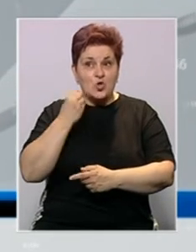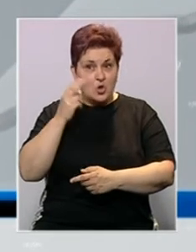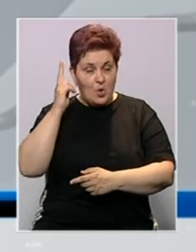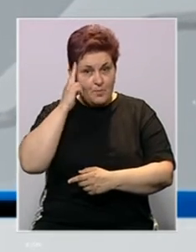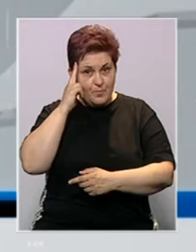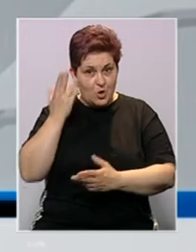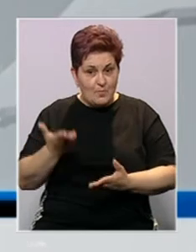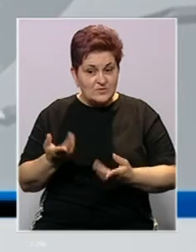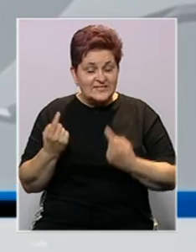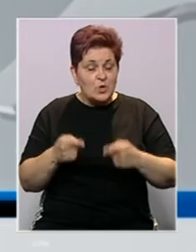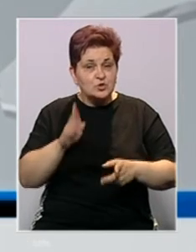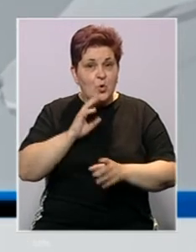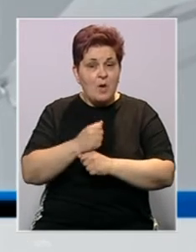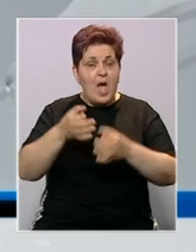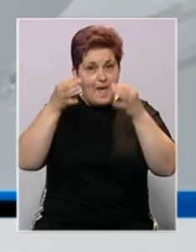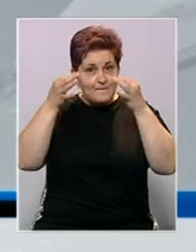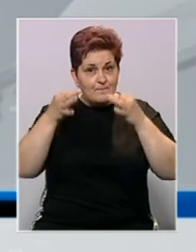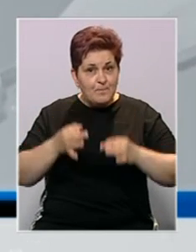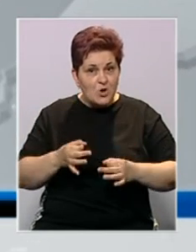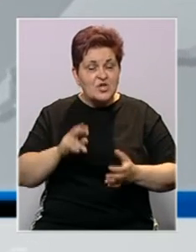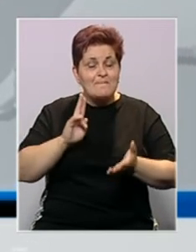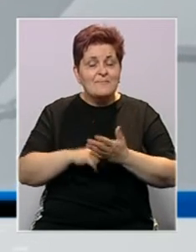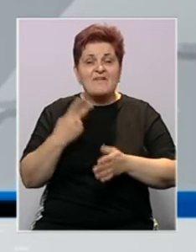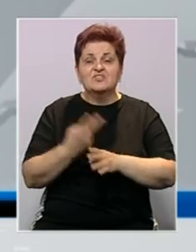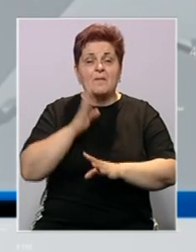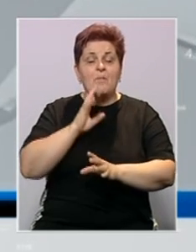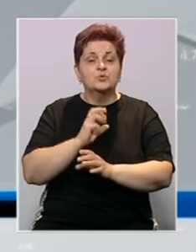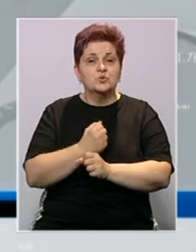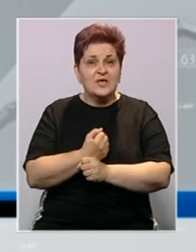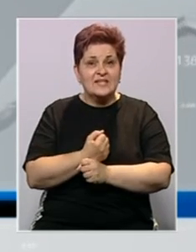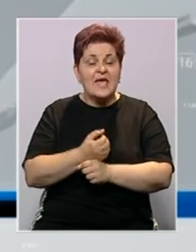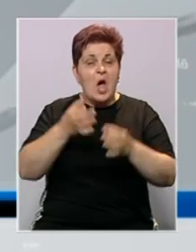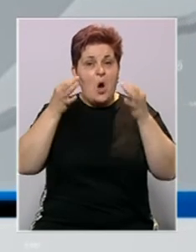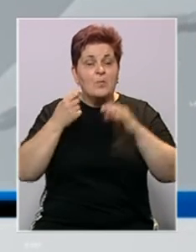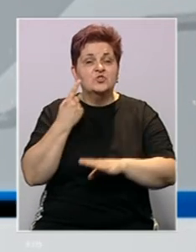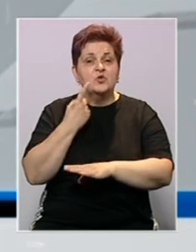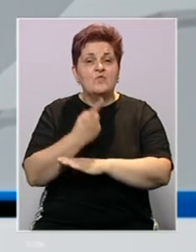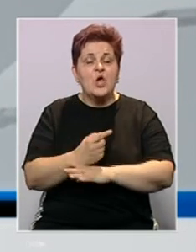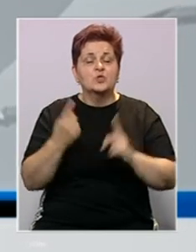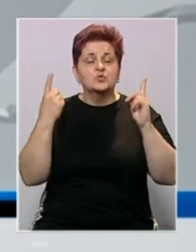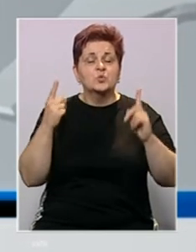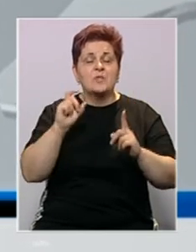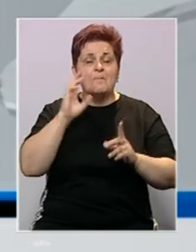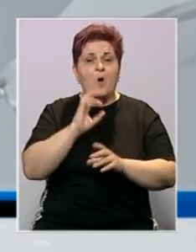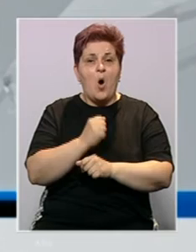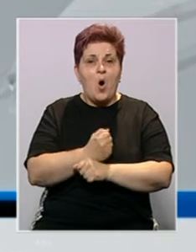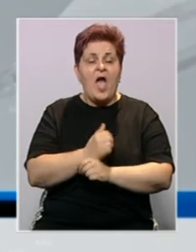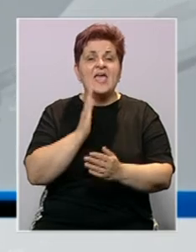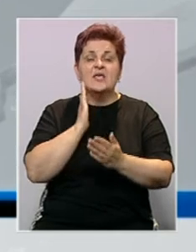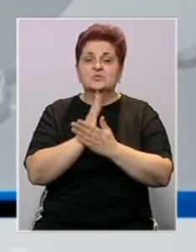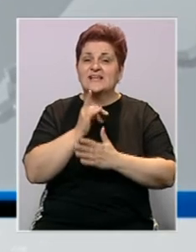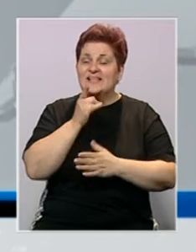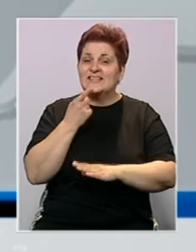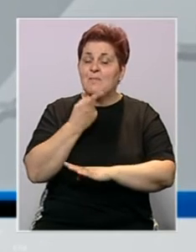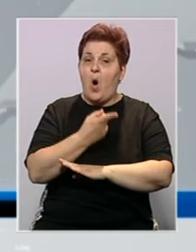poznaju odnose u BiH poštivati pravnu državu BiH, poštivati odluke Ustavnog suda BiH i u skladu s